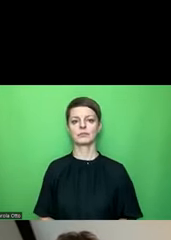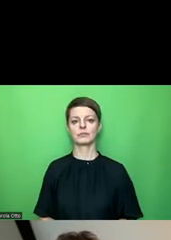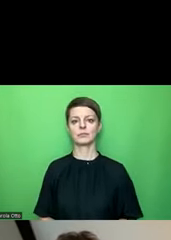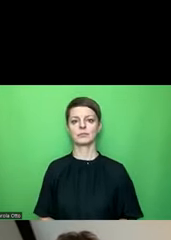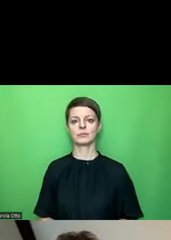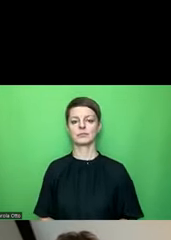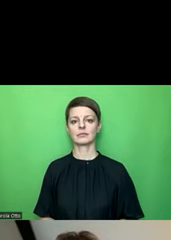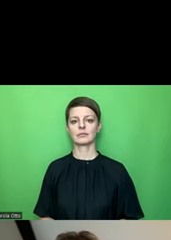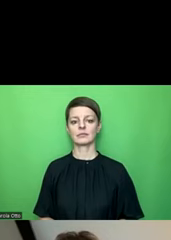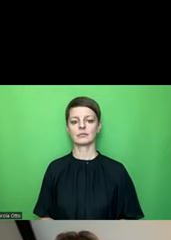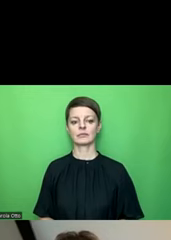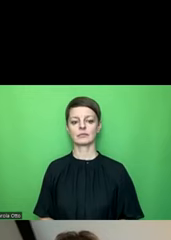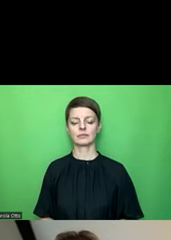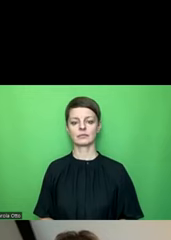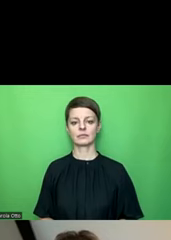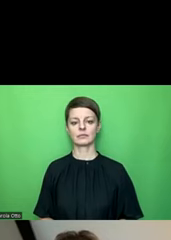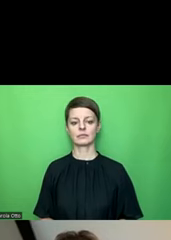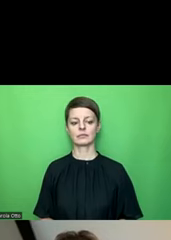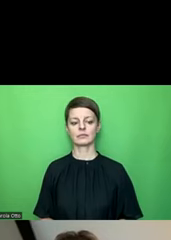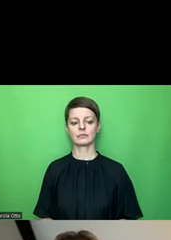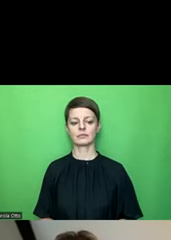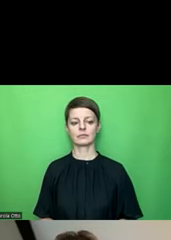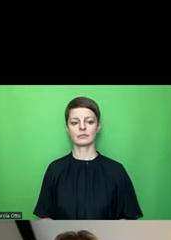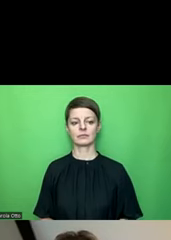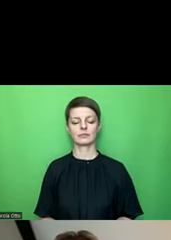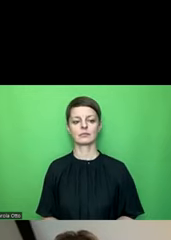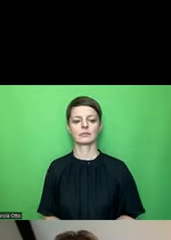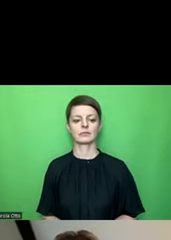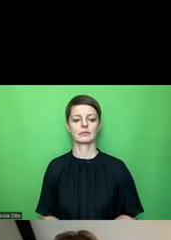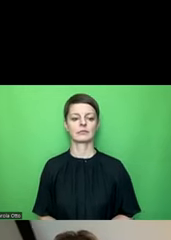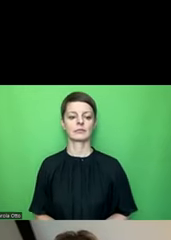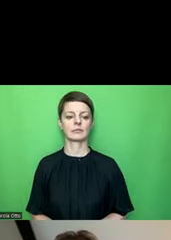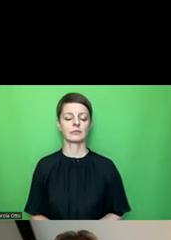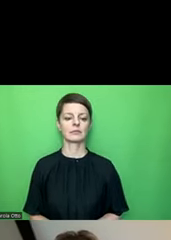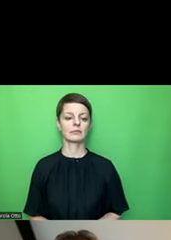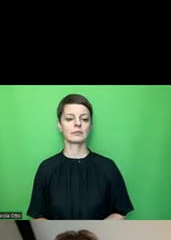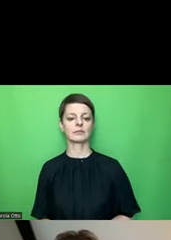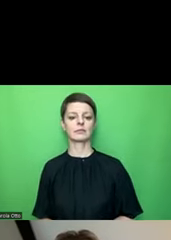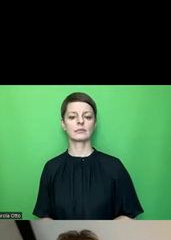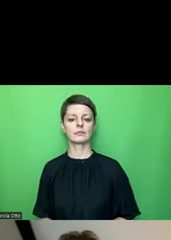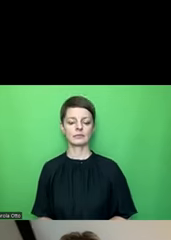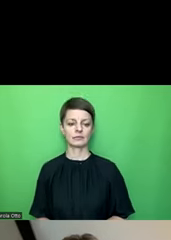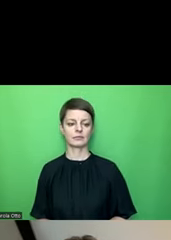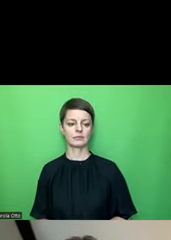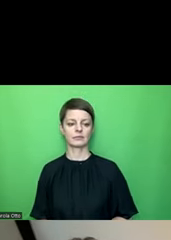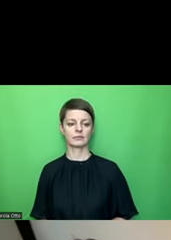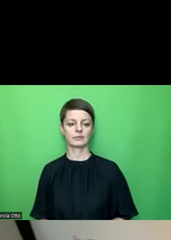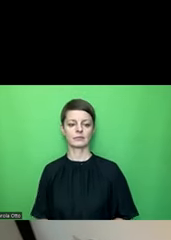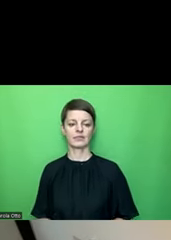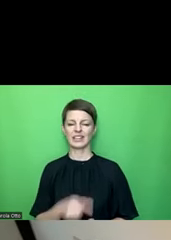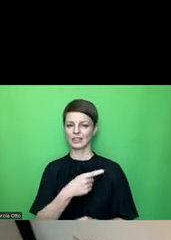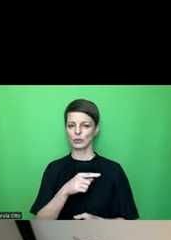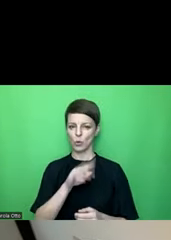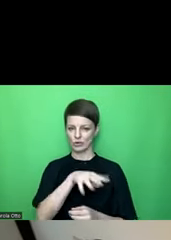Jetzt wollte ich noch ein Dinge sagen. Manchmal ist es wichtig, wenn Sie so eine komplizierte